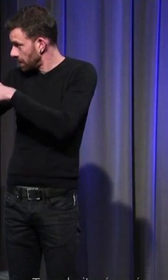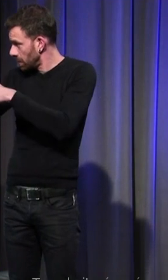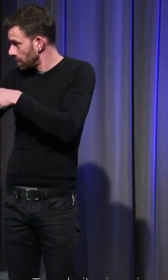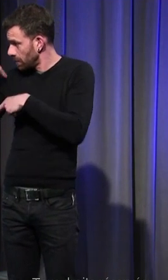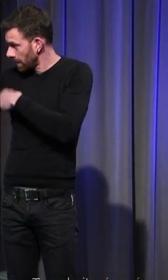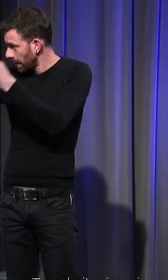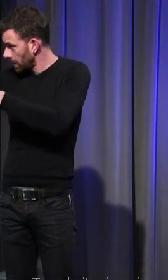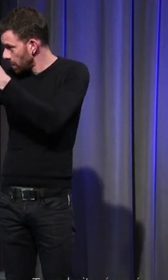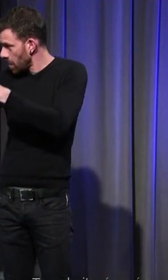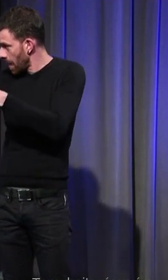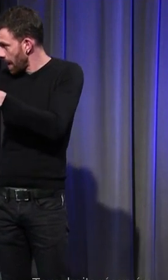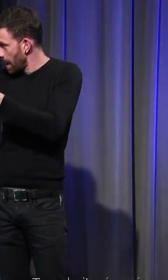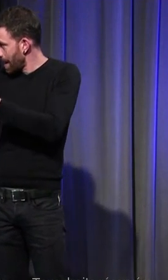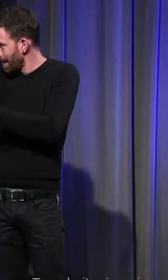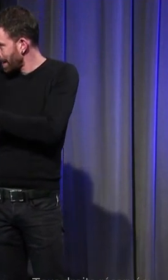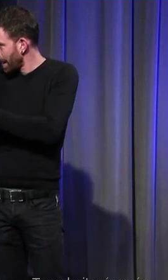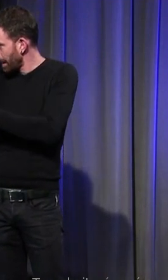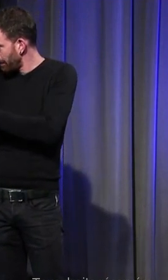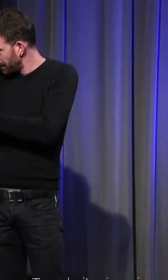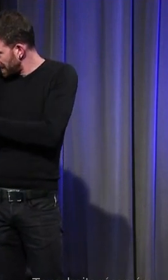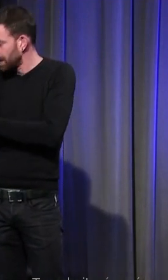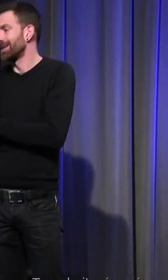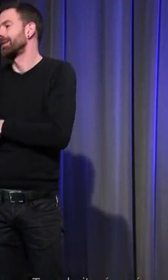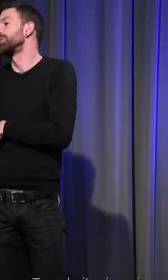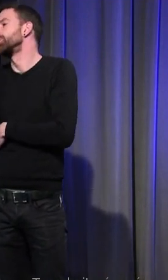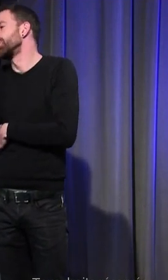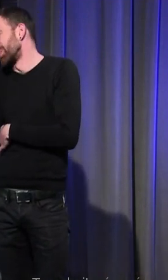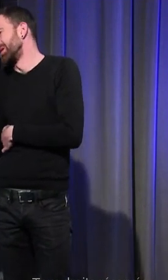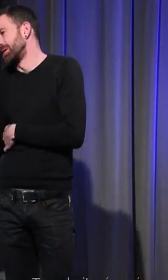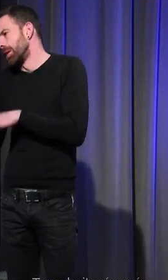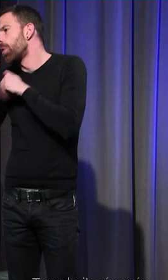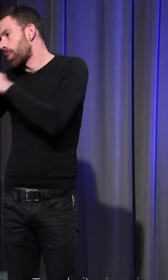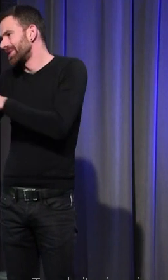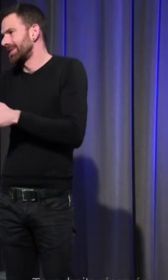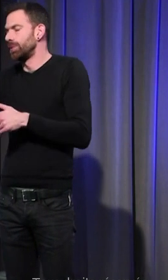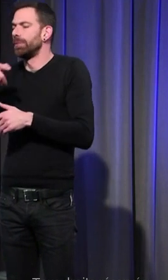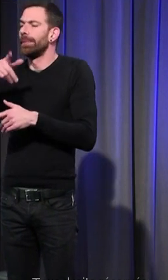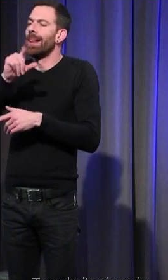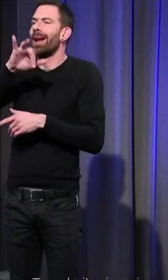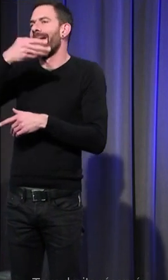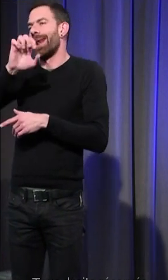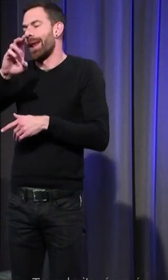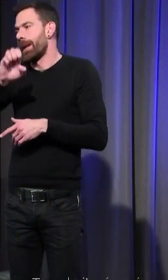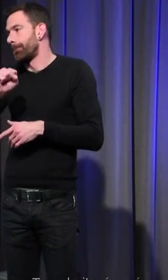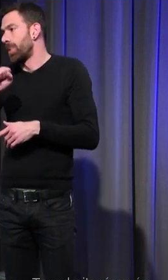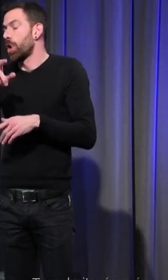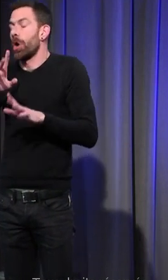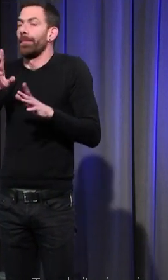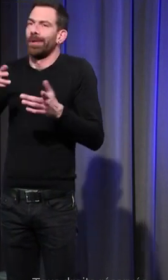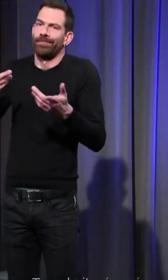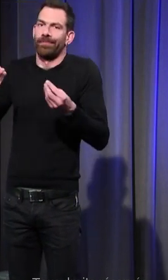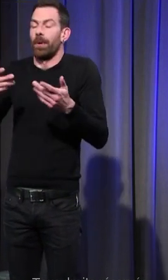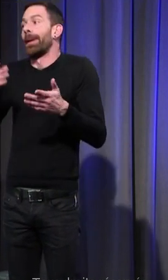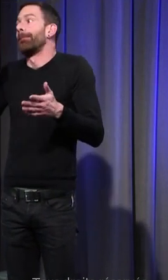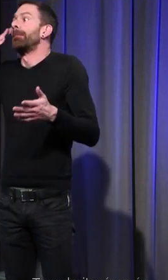les limpes c'est un pisalet voilà au pire si un enfant décède qu'il n'y pas de répit on sait qu'il